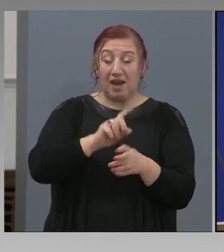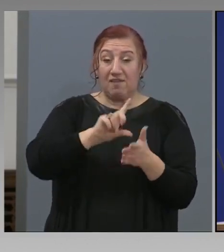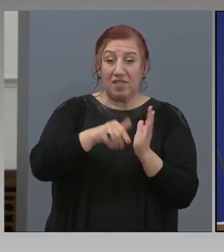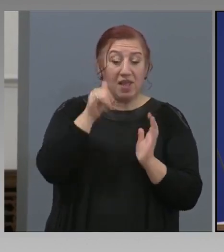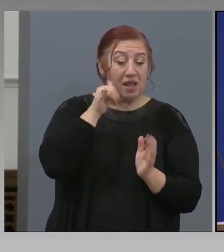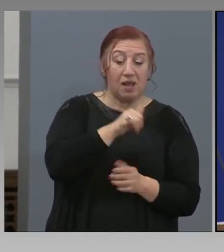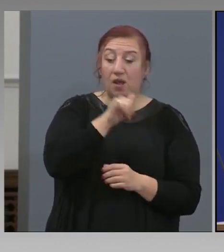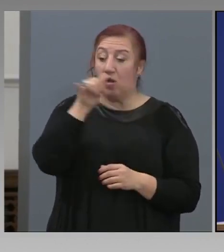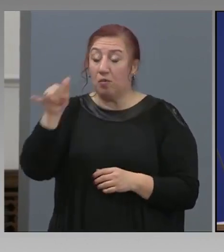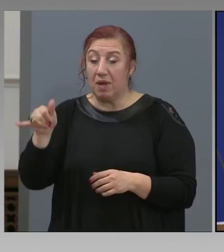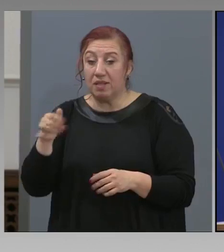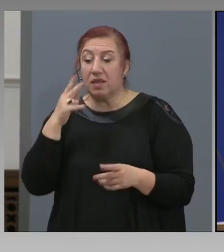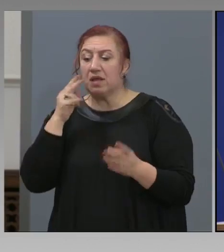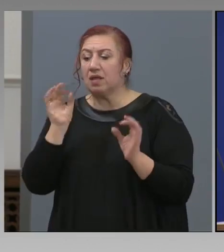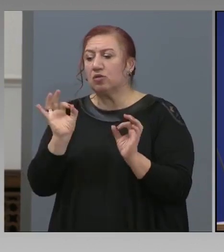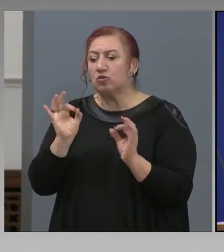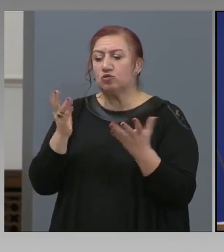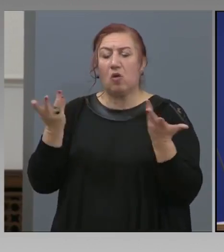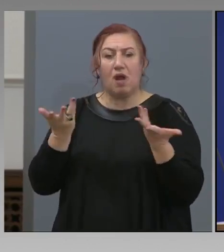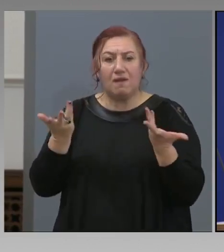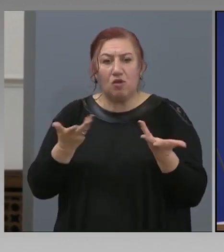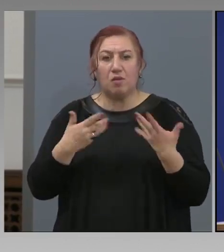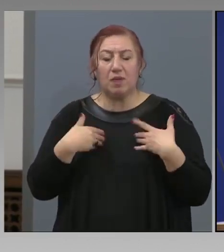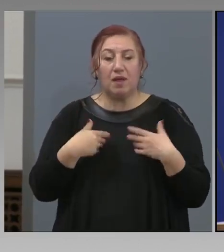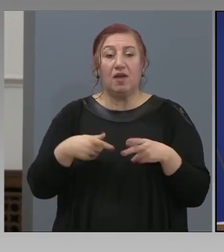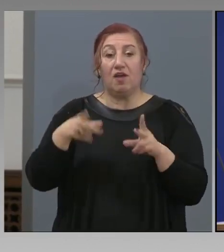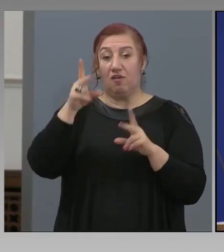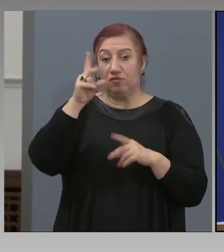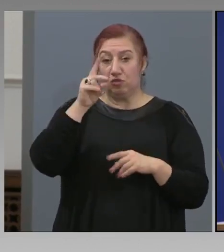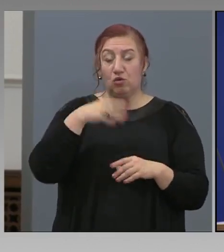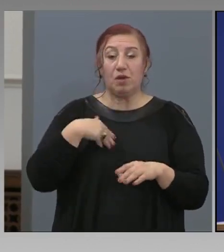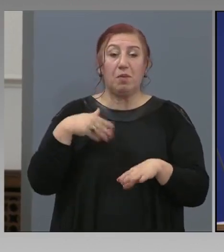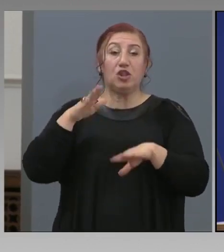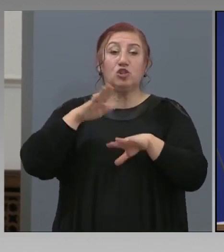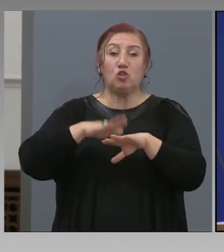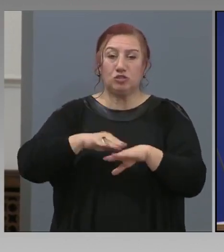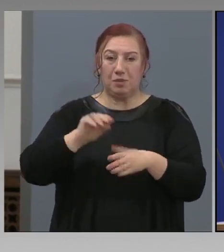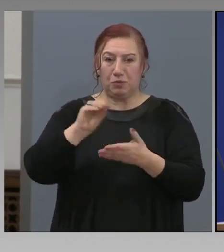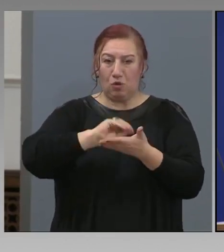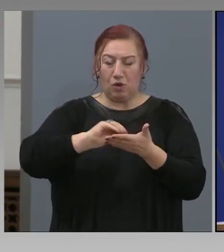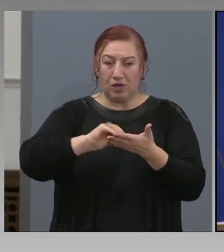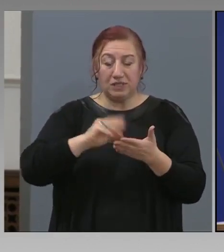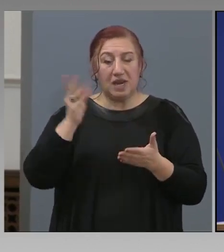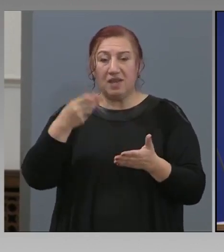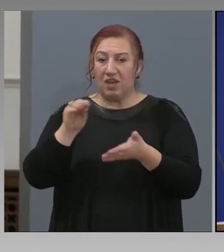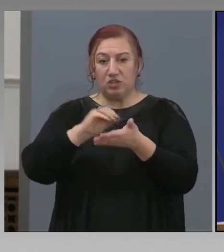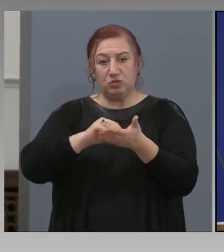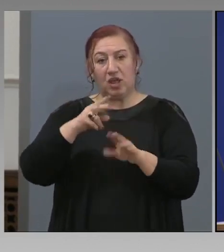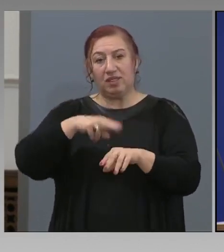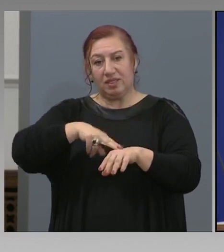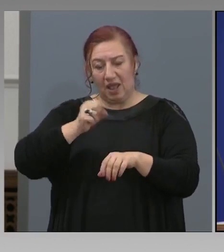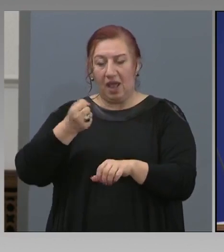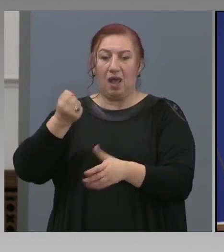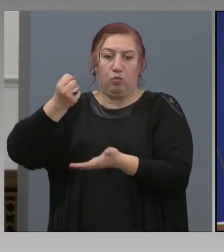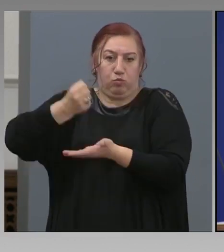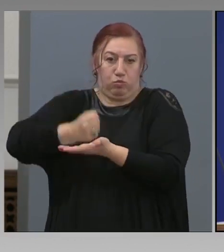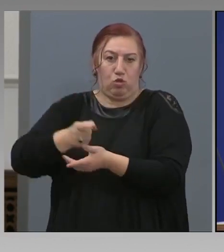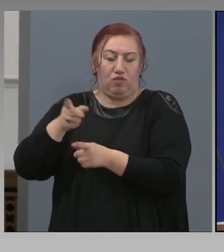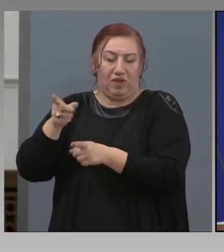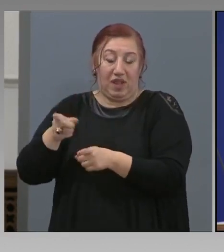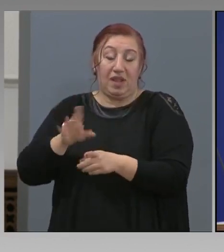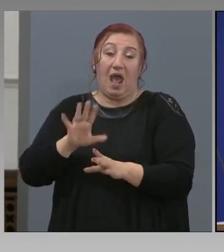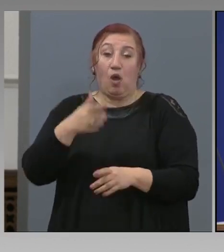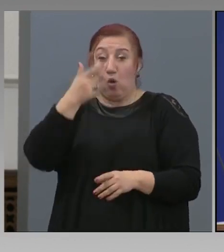верифицира каква е ситуацията, второ да има достъп до регистъра и вече да го въведе като потвърден, ако съответно той